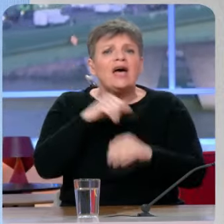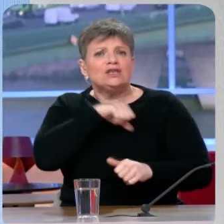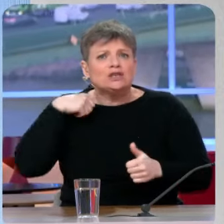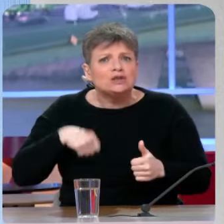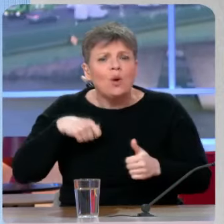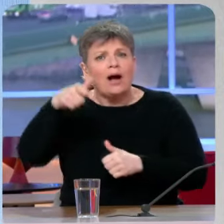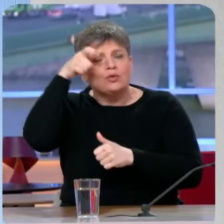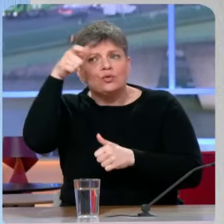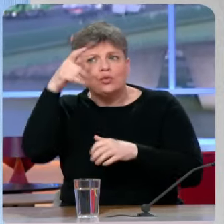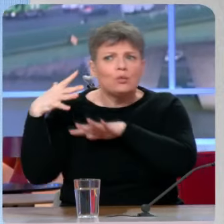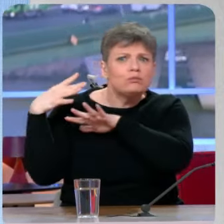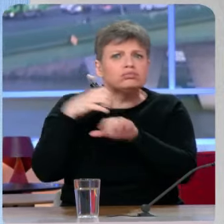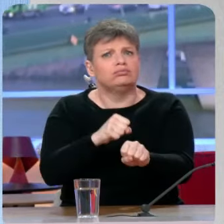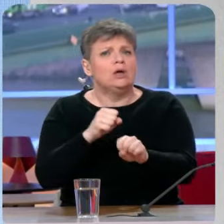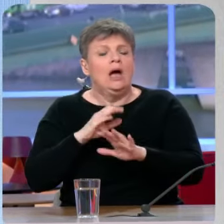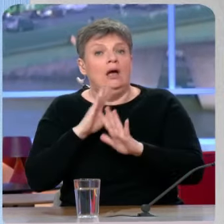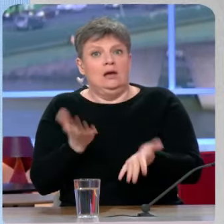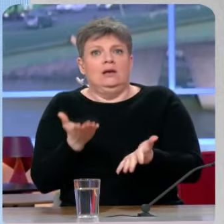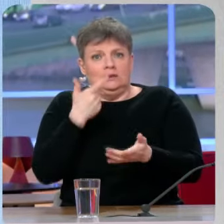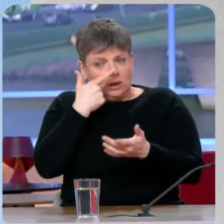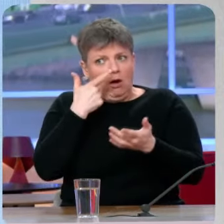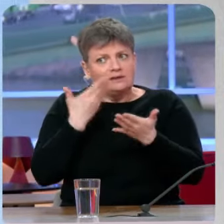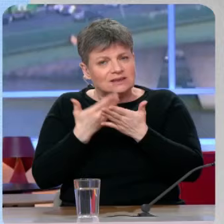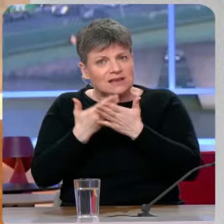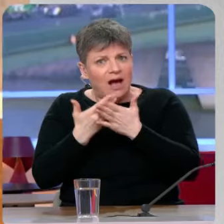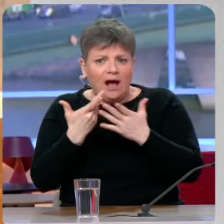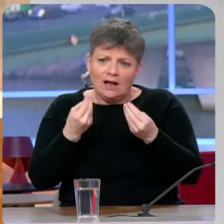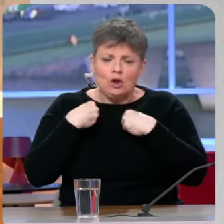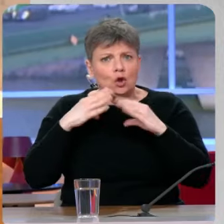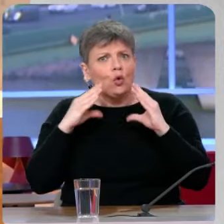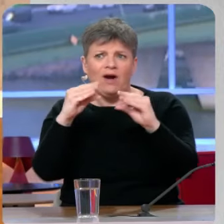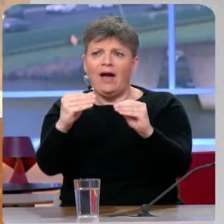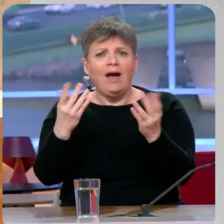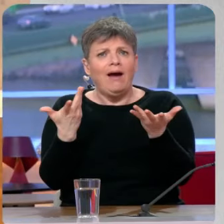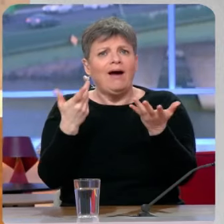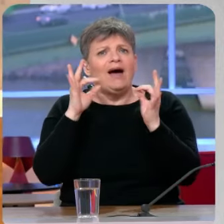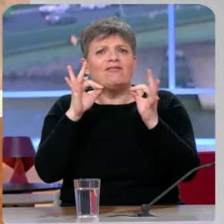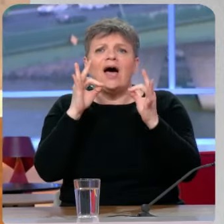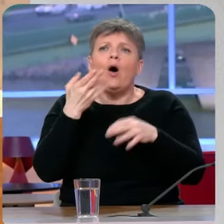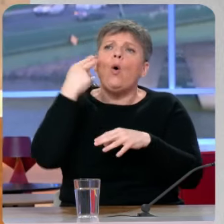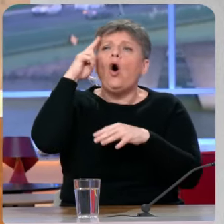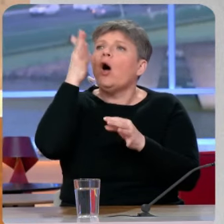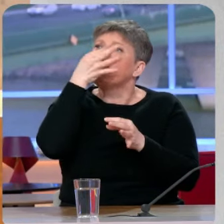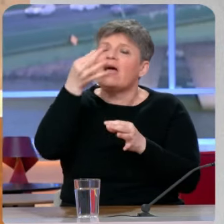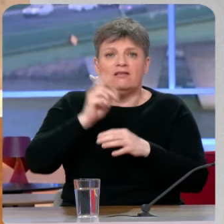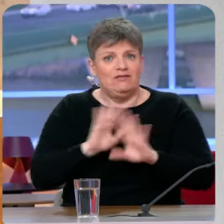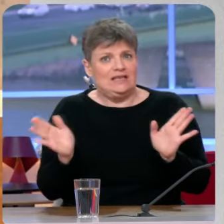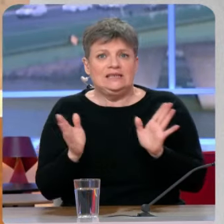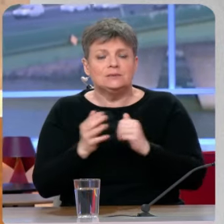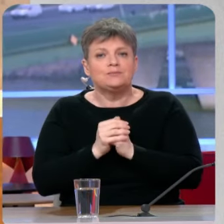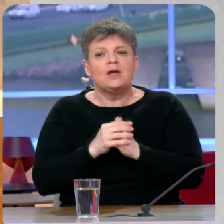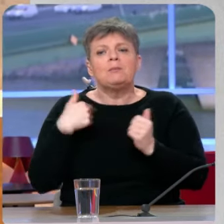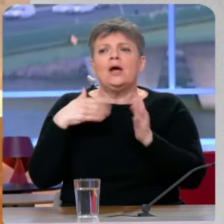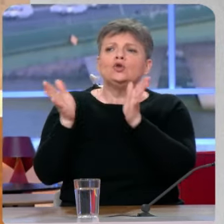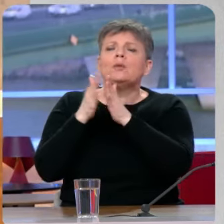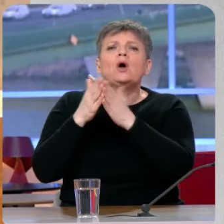dans leur dumping climatique. Ça c'est un exemple concret de la fin de l'Europe naïve et c'est nous qui l'avons fait. Mais je vous demandais ça pour la tête de